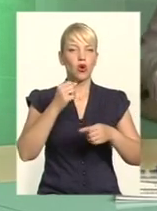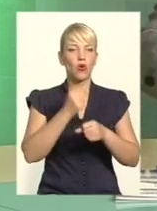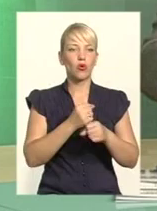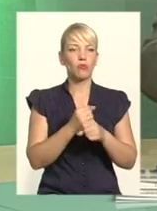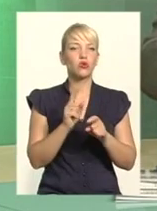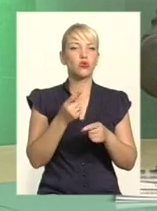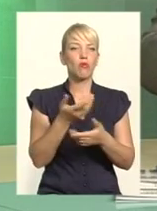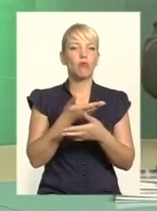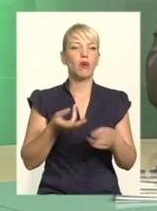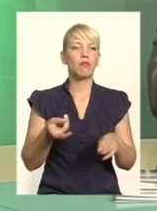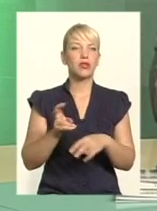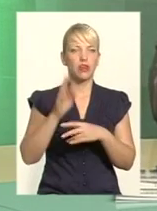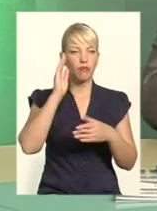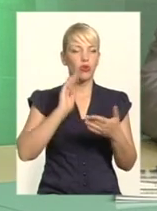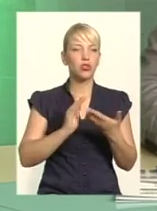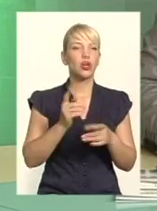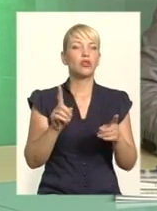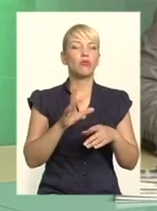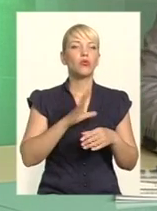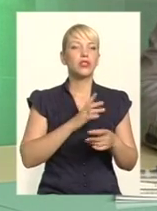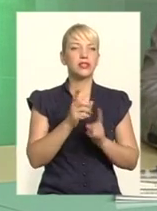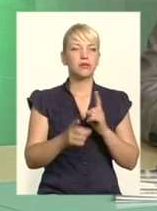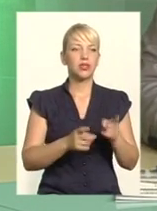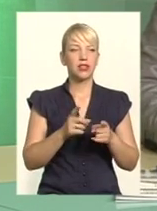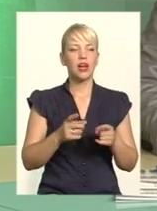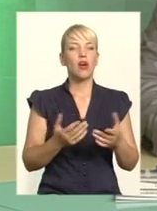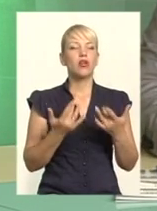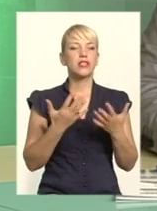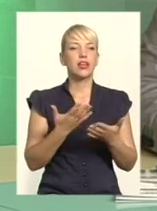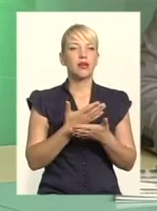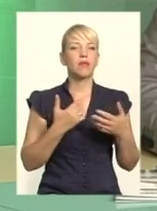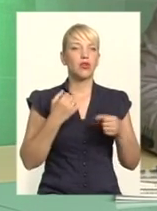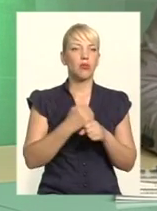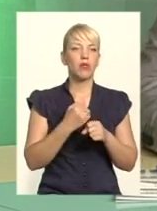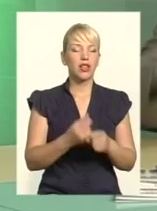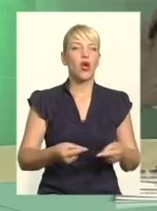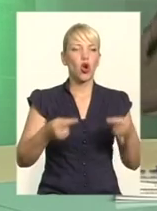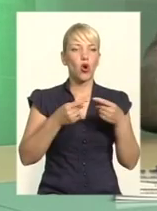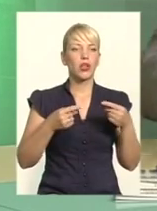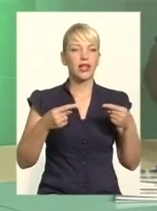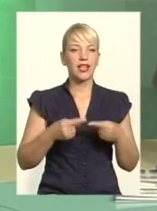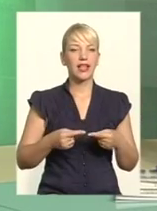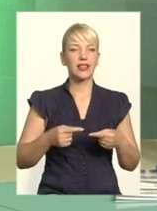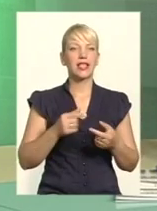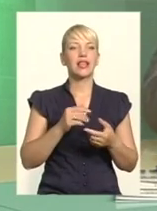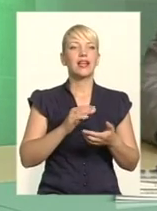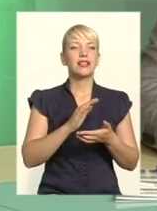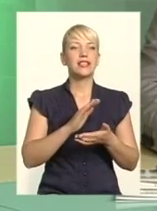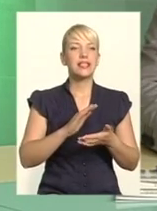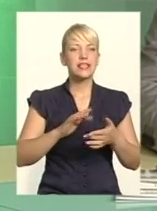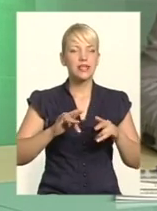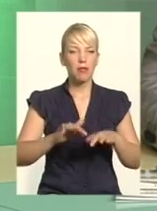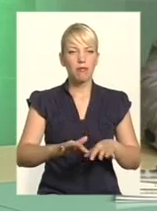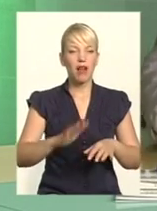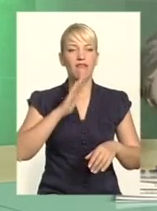Щоб робити зміни. Бо оскільки ми не робили конкретних справ безпосередньо в нашій області, все одно треба міняти системно. Якраз оце конкретна